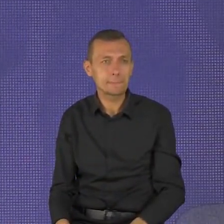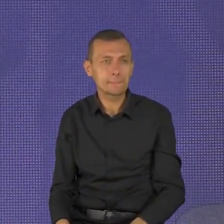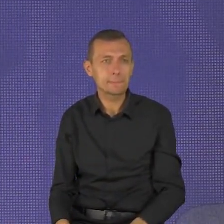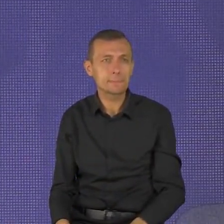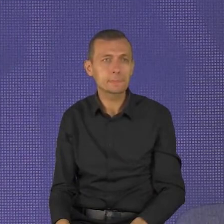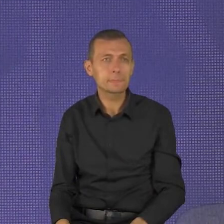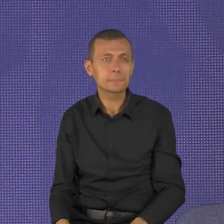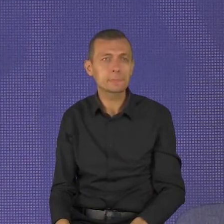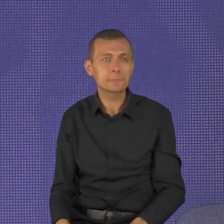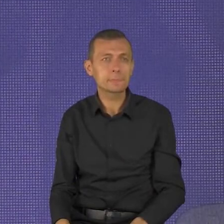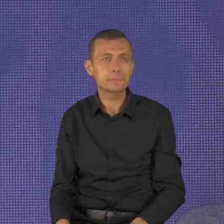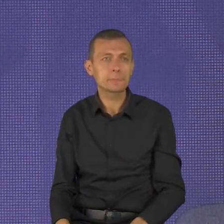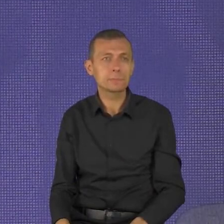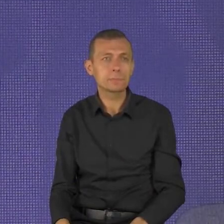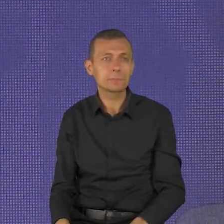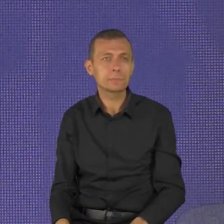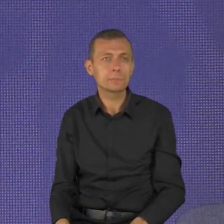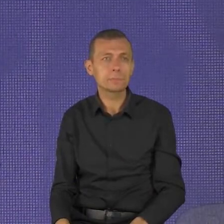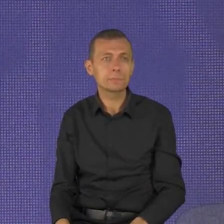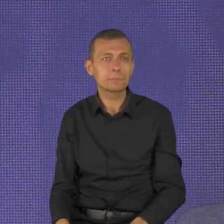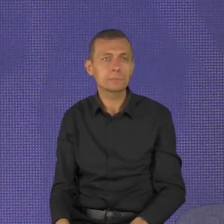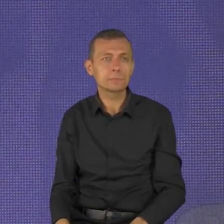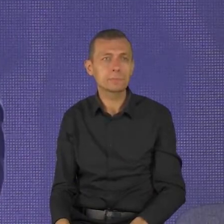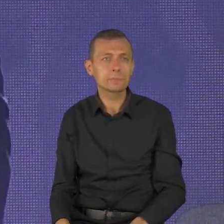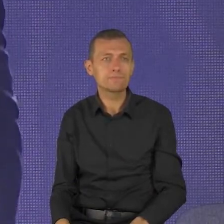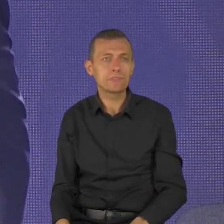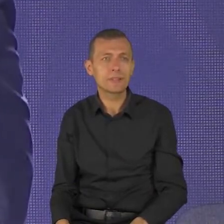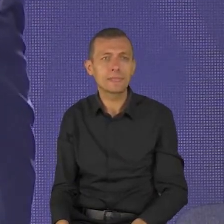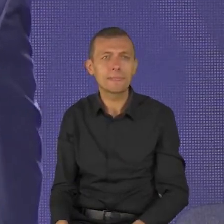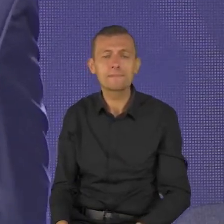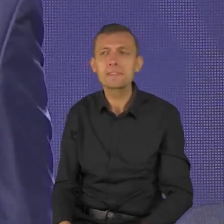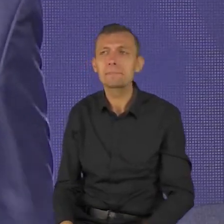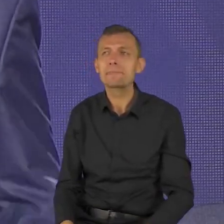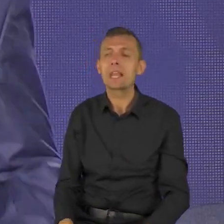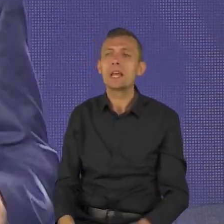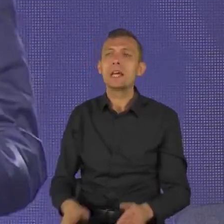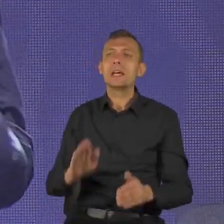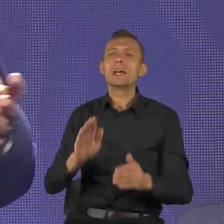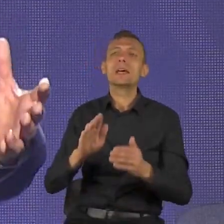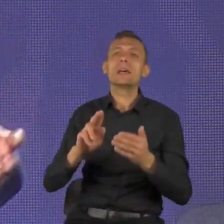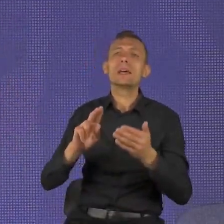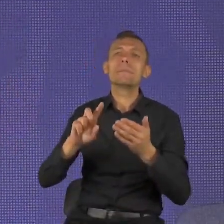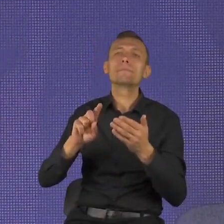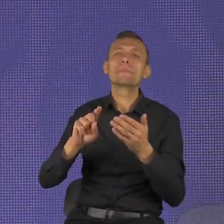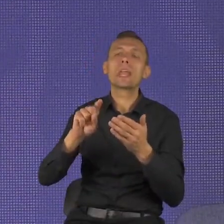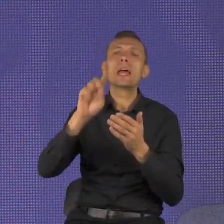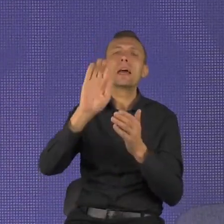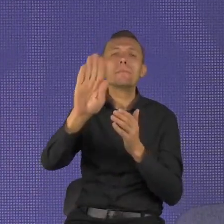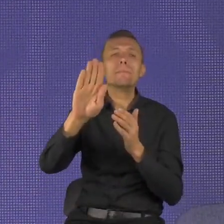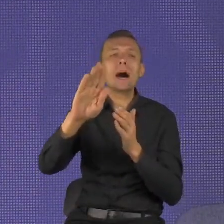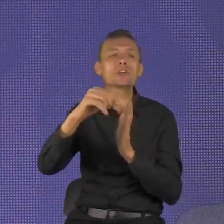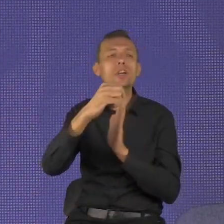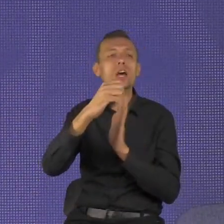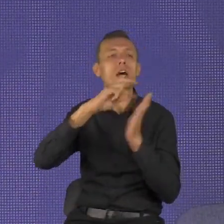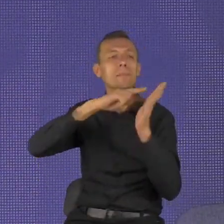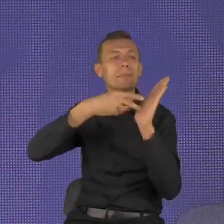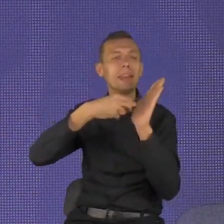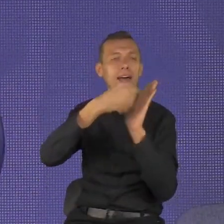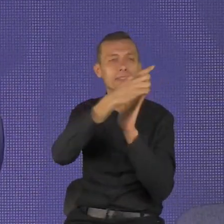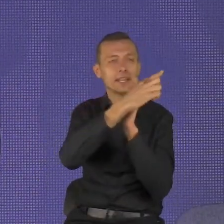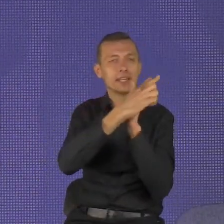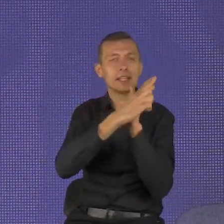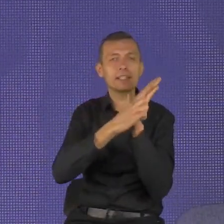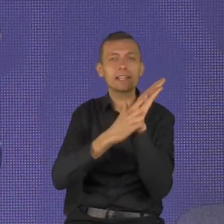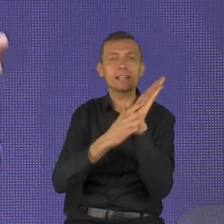Zawsze, kiedy coś dodajesz do swojego planu, z czegoś musisz zrezygnować. Kiedy stajesz przed kolejną, niezwykłą,